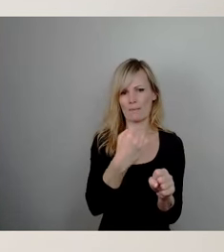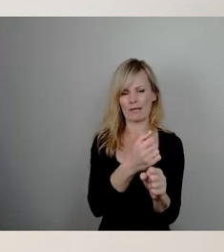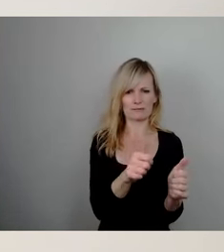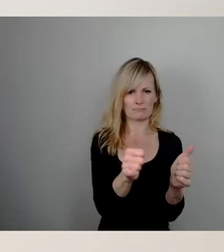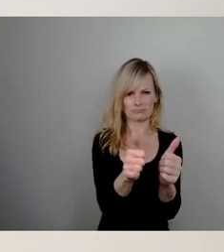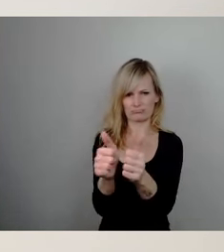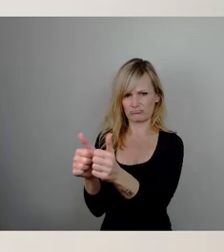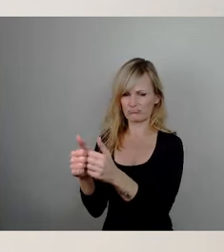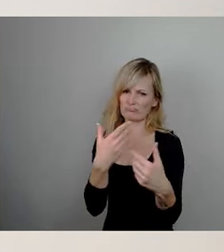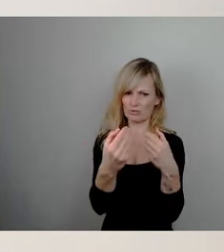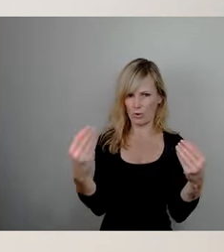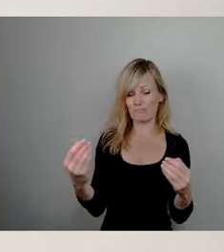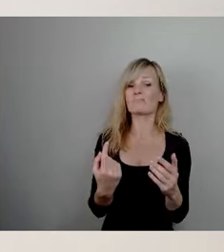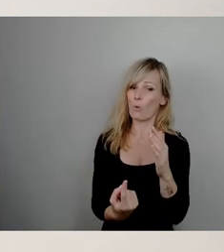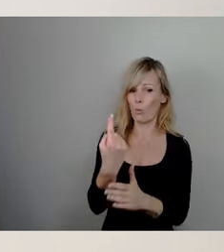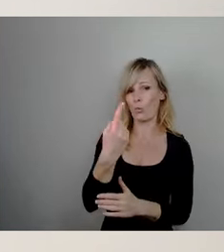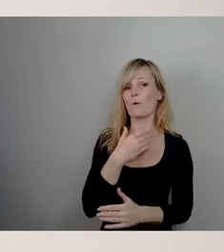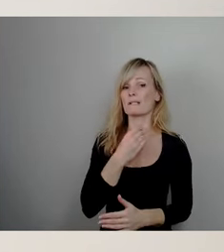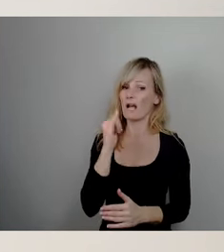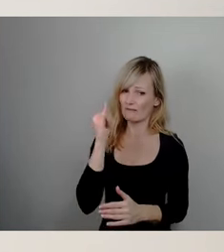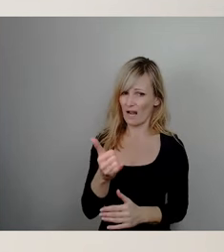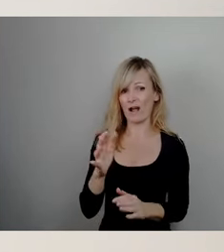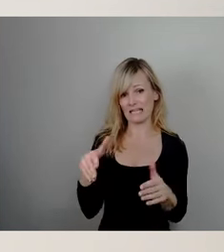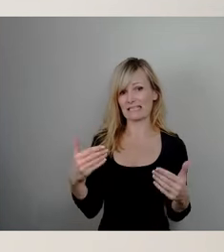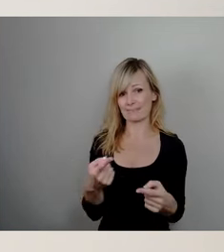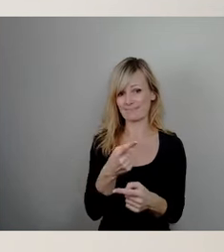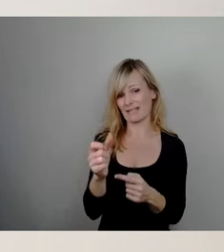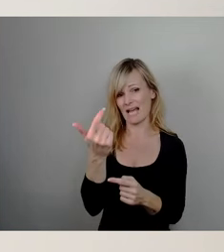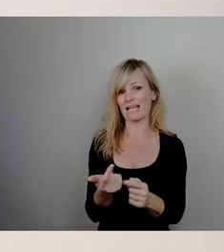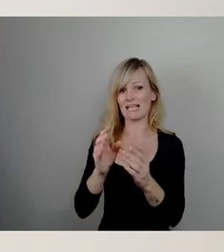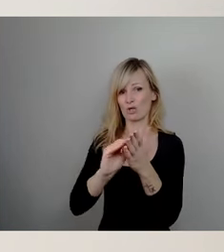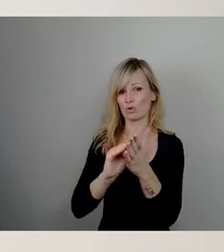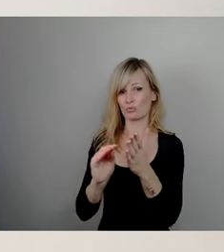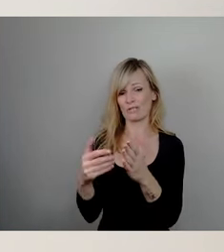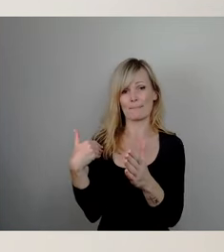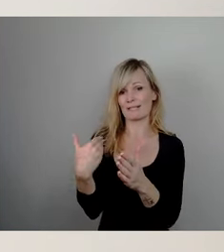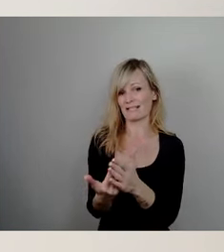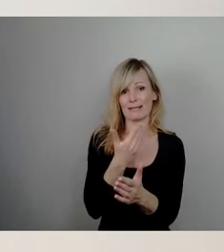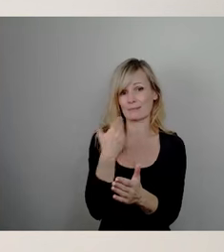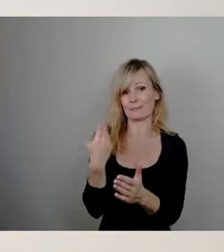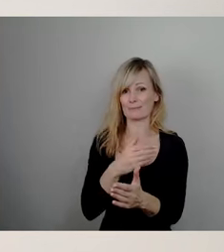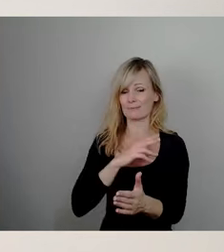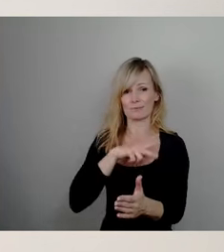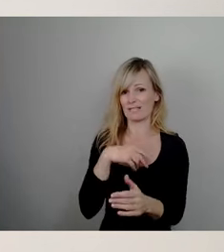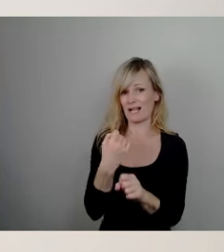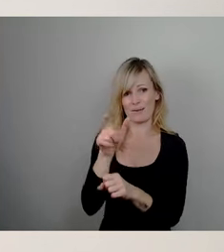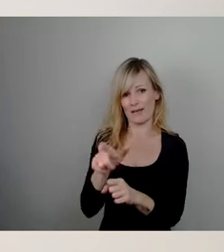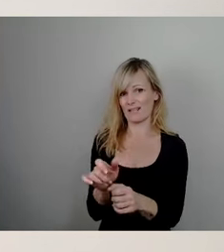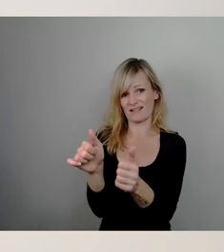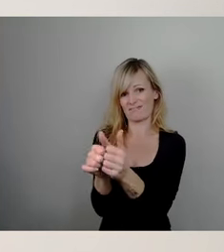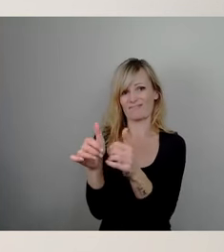Bedarf an Schulen, die das nicht anbieten können. Der konkrete Entwurf,